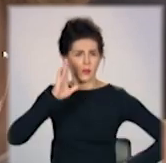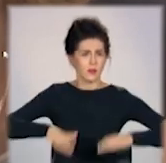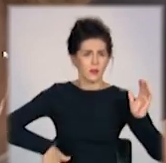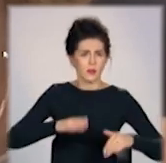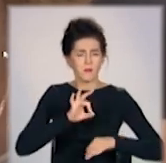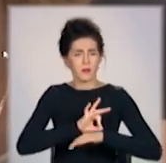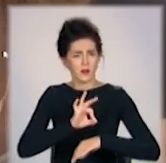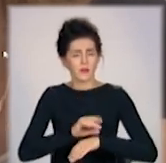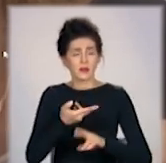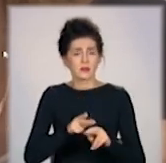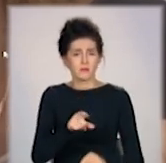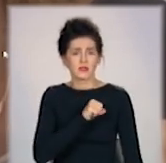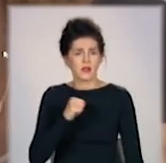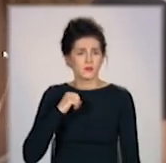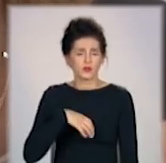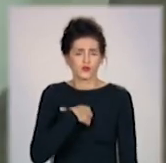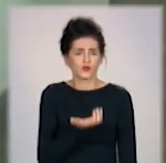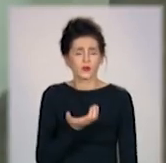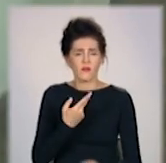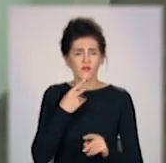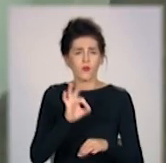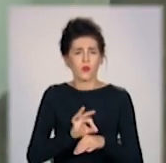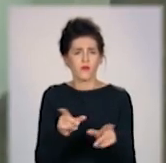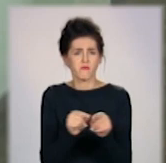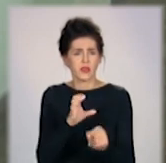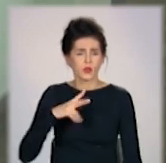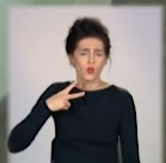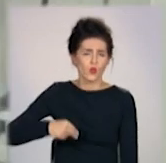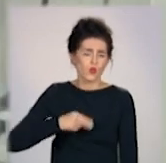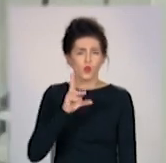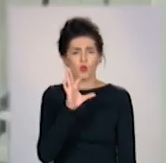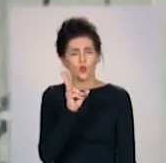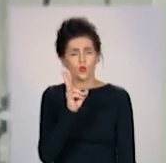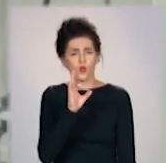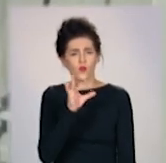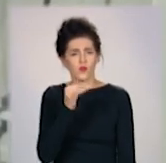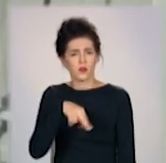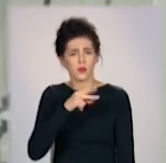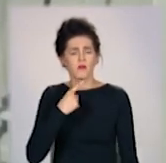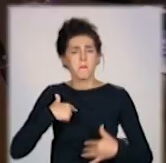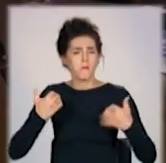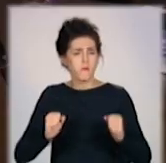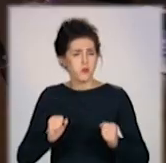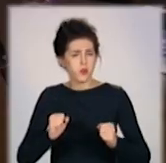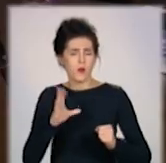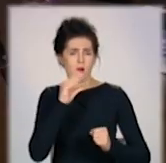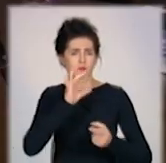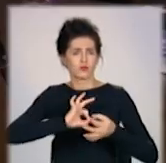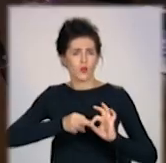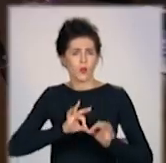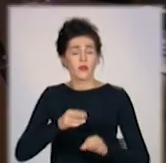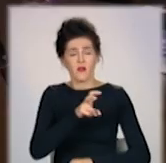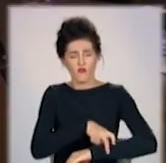Найбільший страх Олесі, яка разом із донькою хворіє на ковід, пропустити ускладнення. Лікар Євген Комаровський каже, їй чіткі